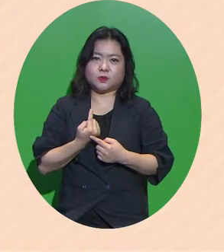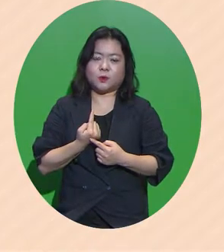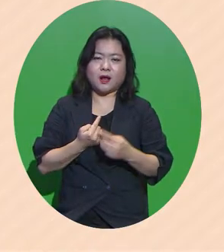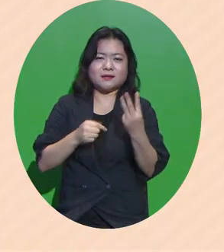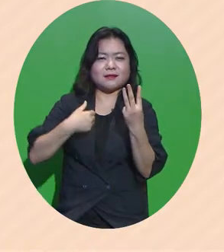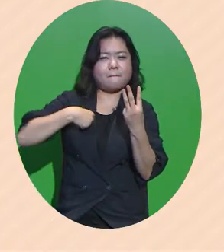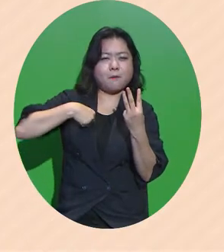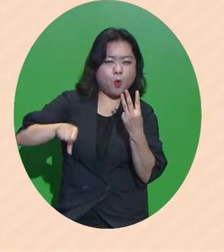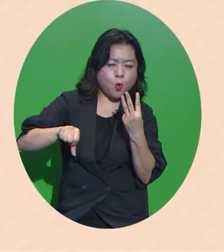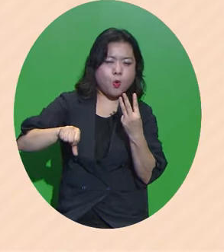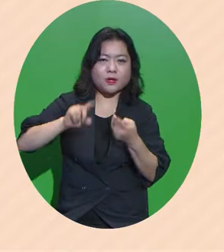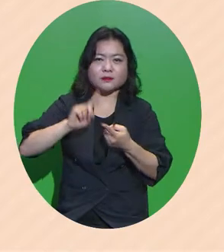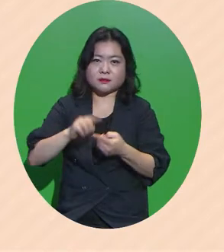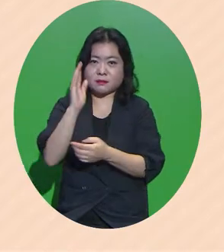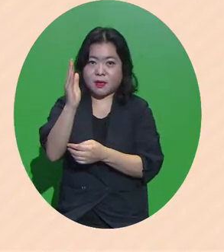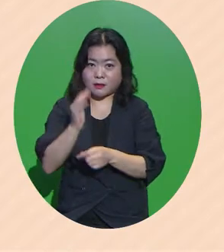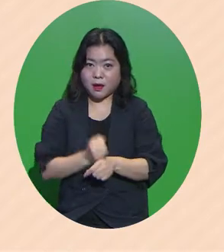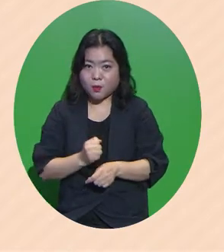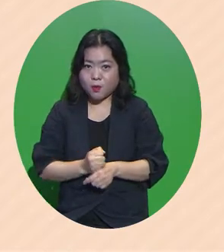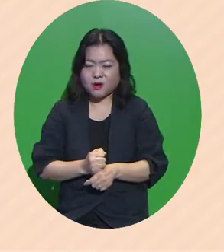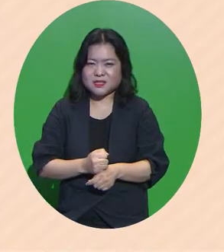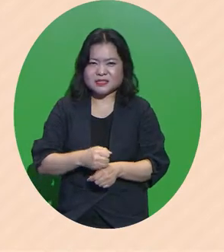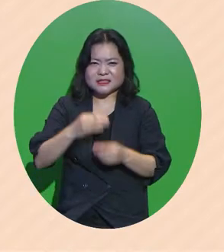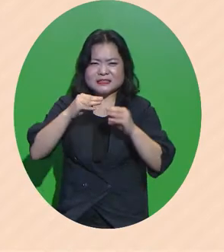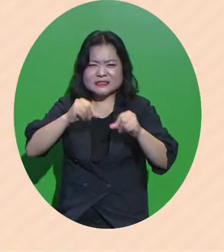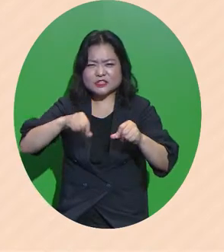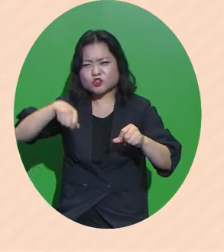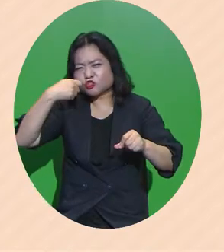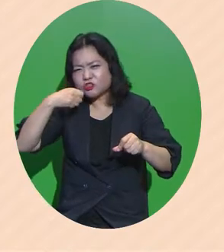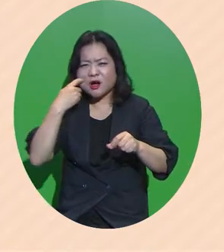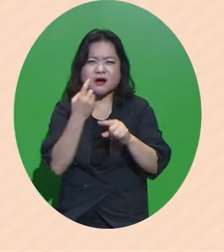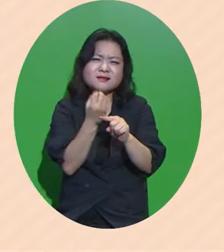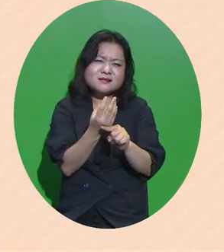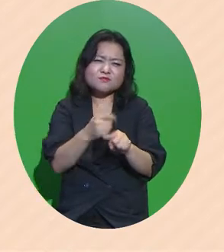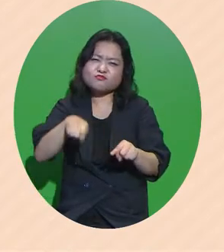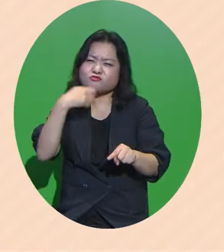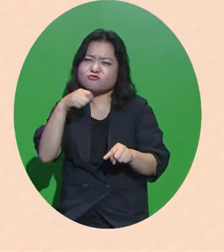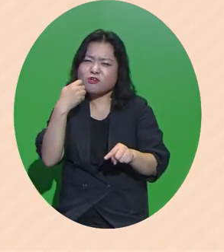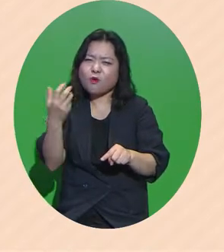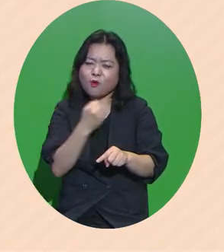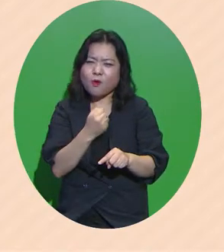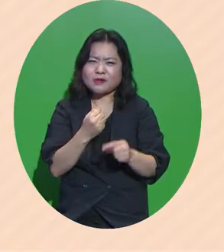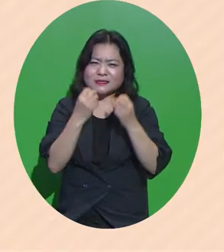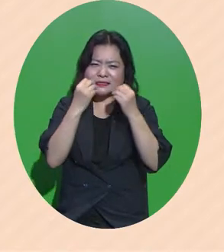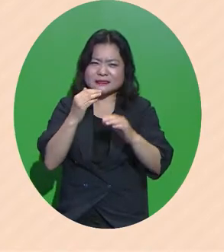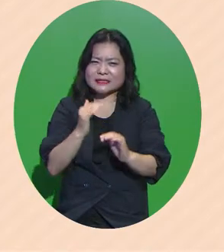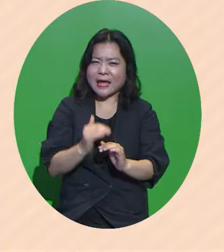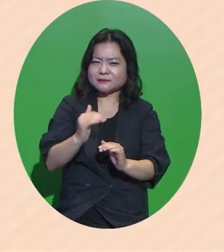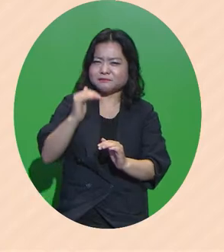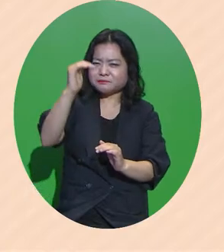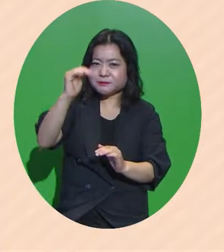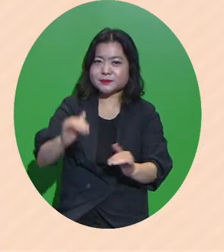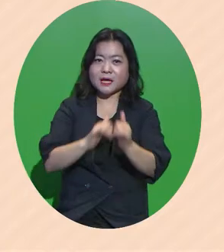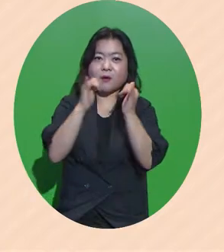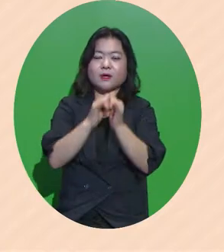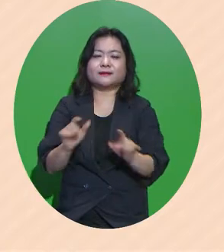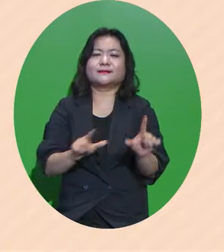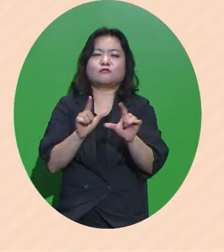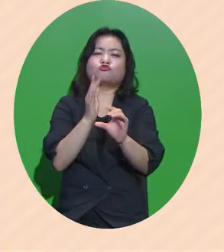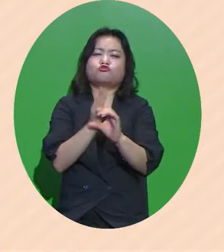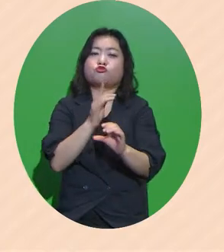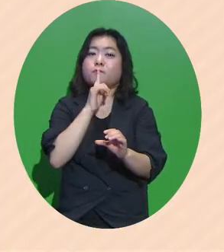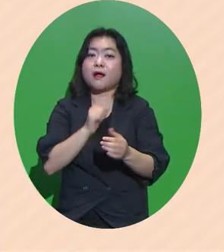세대를 이야기하고 흑수조, 검수조로 표현되는 신계급 사회를 살아가고 있다고 이야기합니다